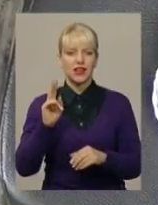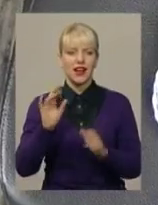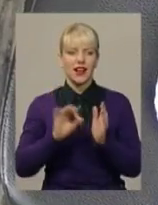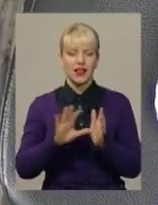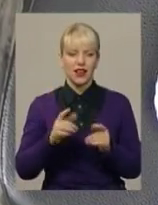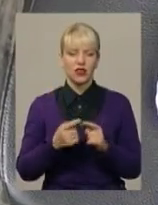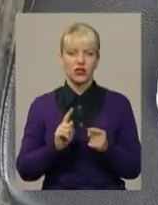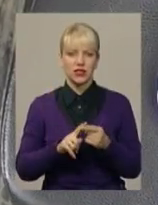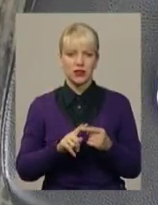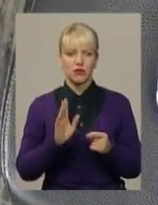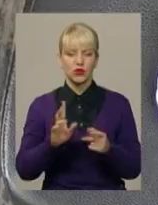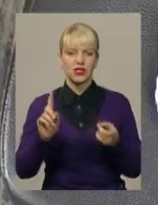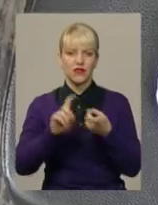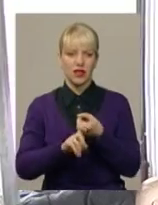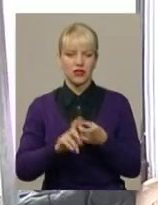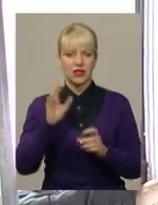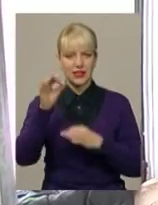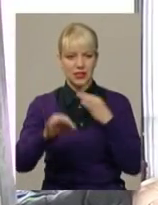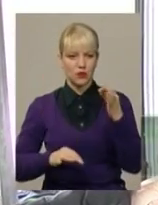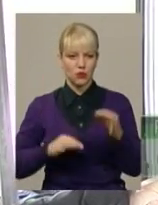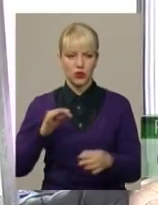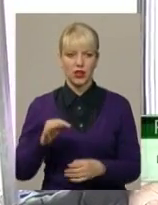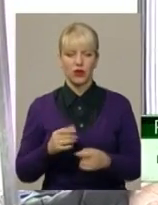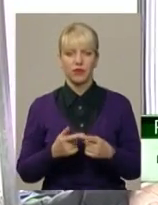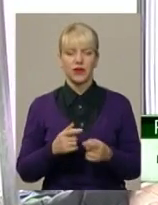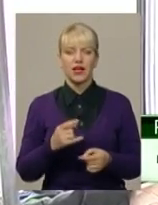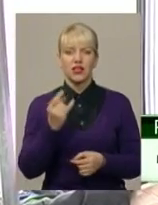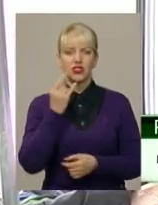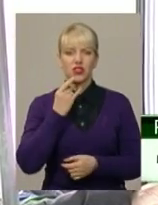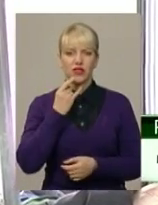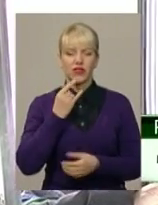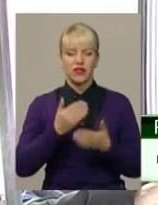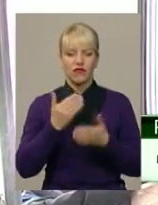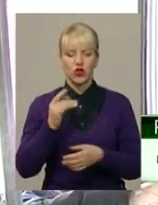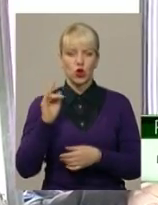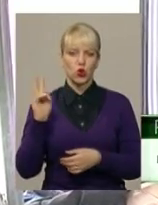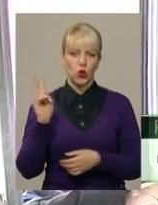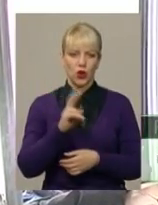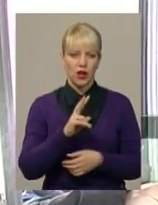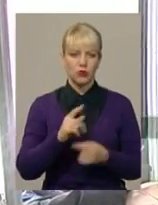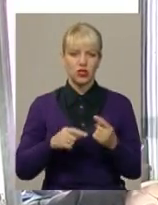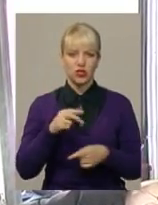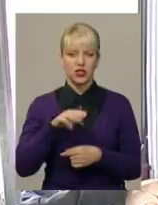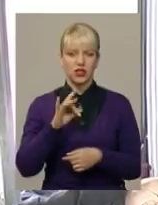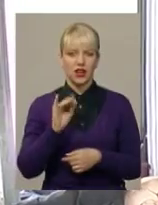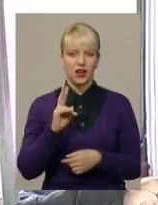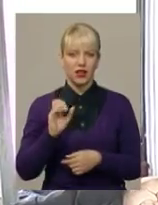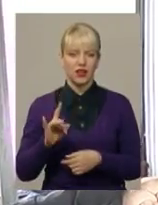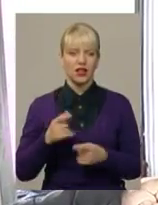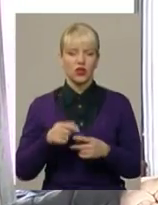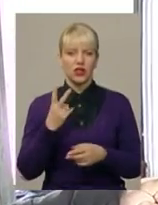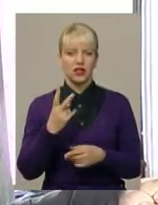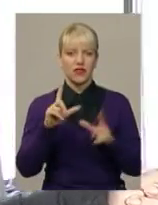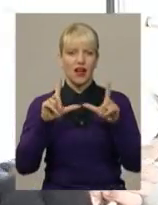зв'язуватиме цей тролейбус зі спутником. Під'єднує живлення від тролейбуса до GPS-трекеру. Тут є дві винесні